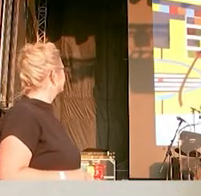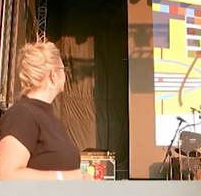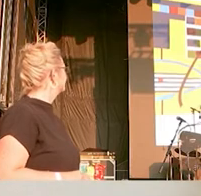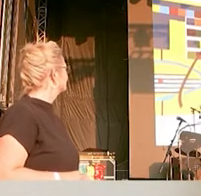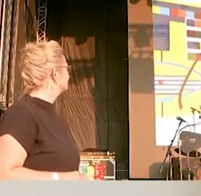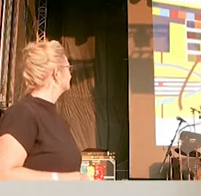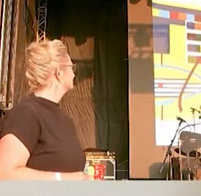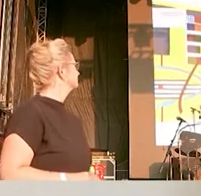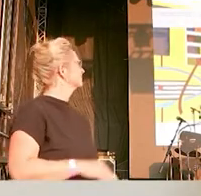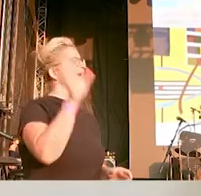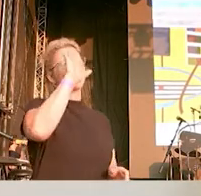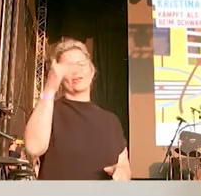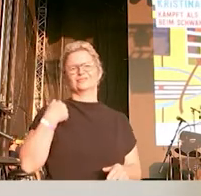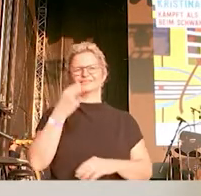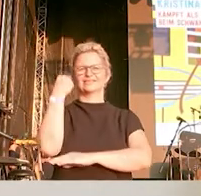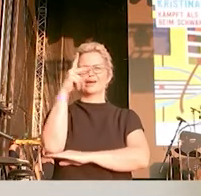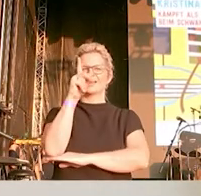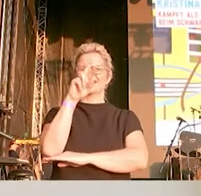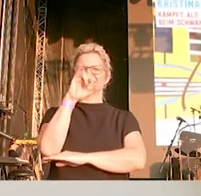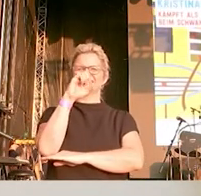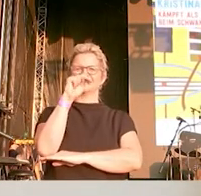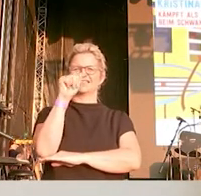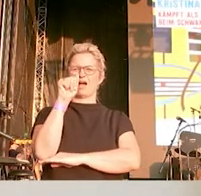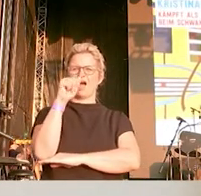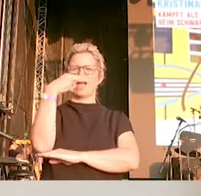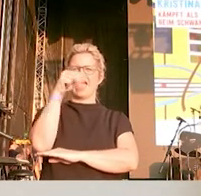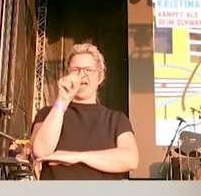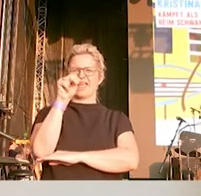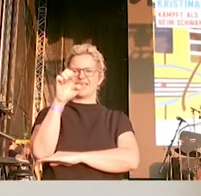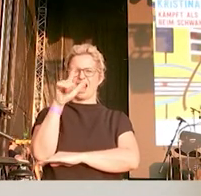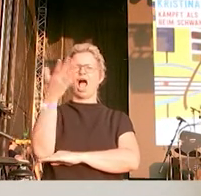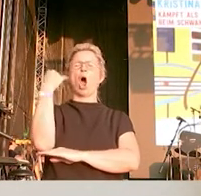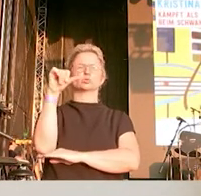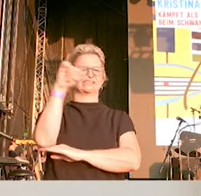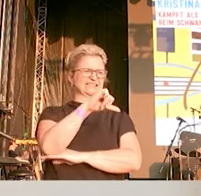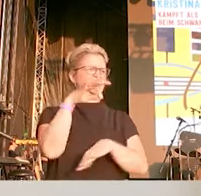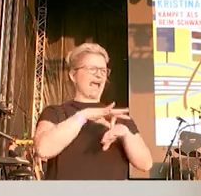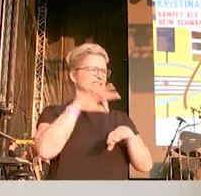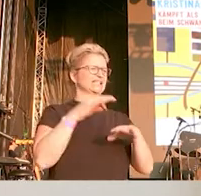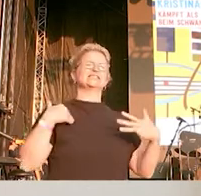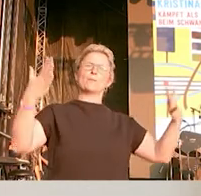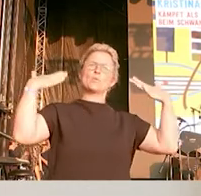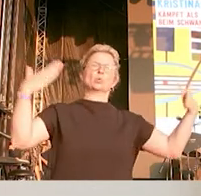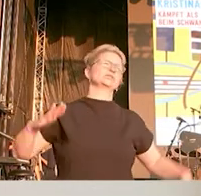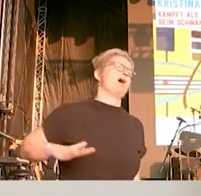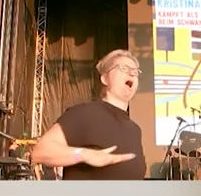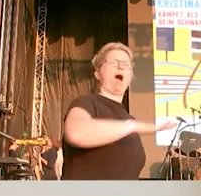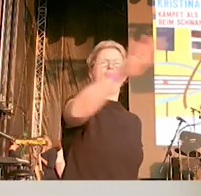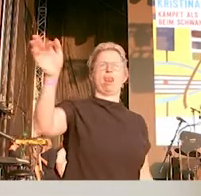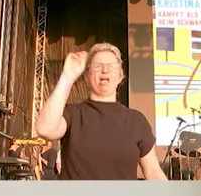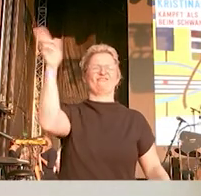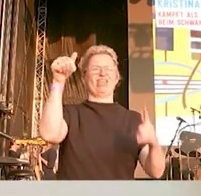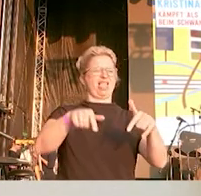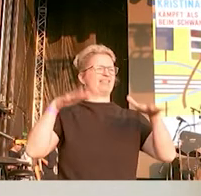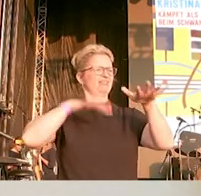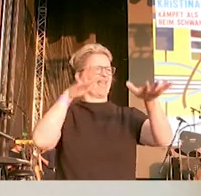Hallo, ich bin Christina Hähnel, ich bin Ärztin aus Gießen und ich begrüße alle, alle die heute hier sind bei der Unteilbar